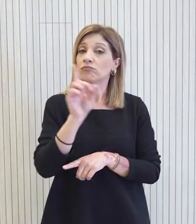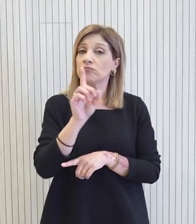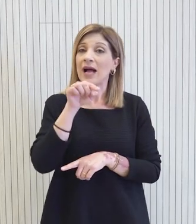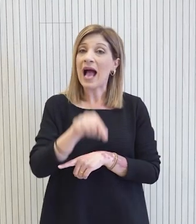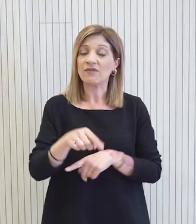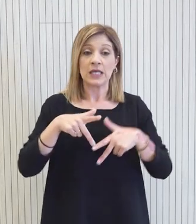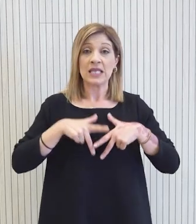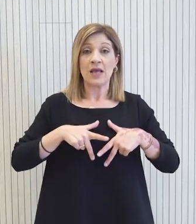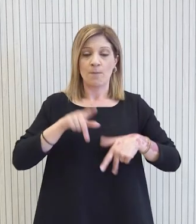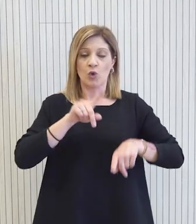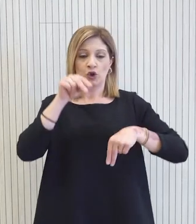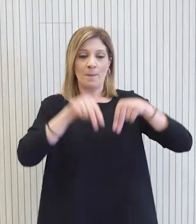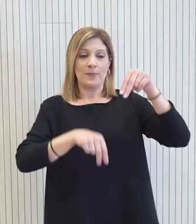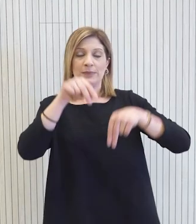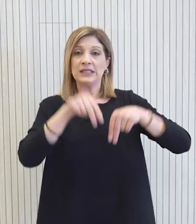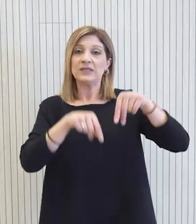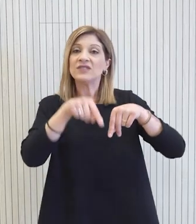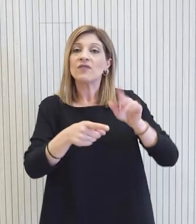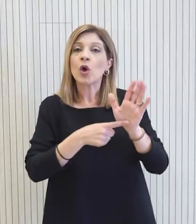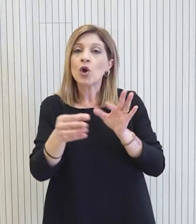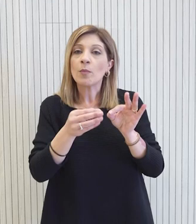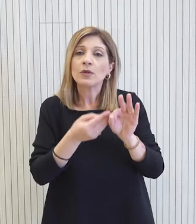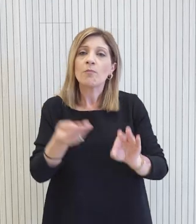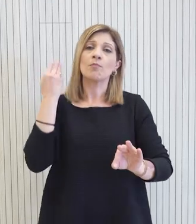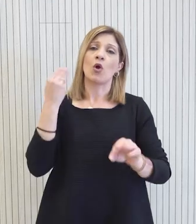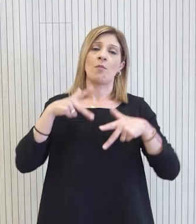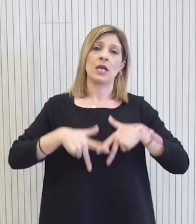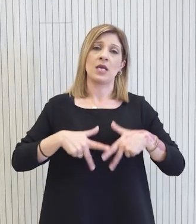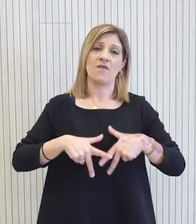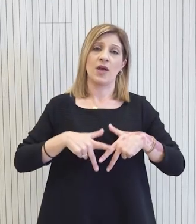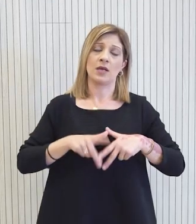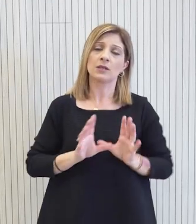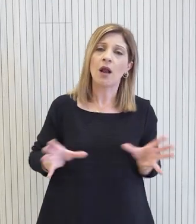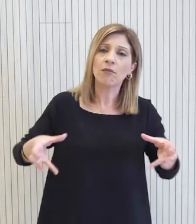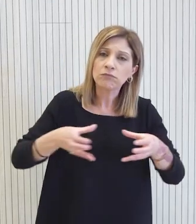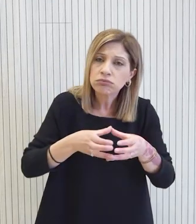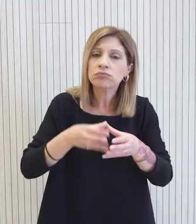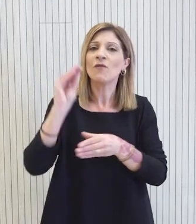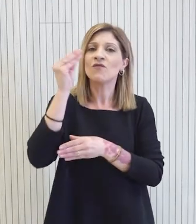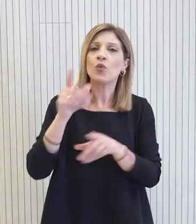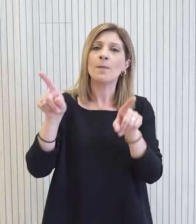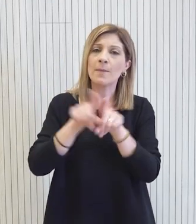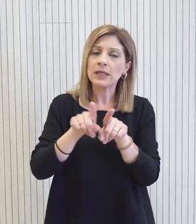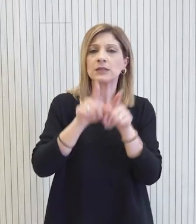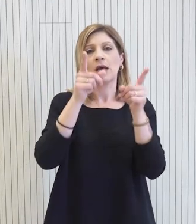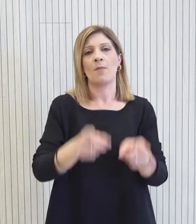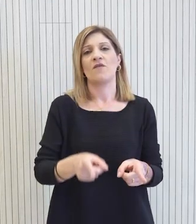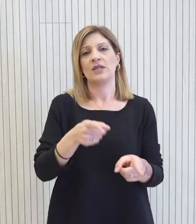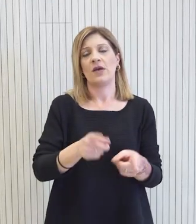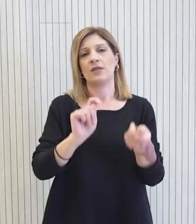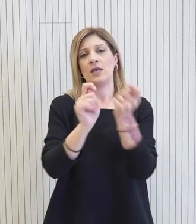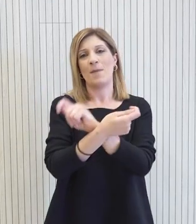αυτή η διακυβέρνηση η οποία προώθησε το νομοσχέδιο ήταν μέσα και από την συλλογική προσπάθεια της Βουλής των Αντιπροσώπων που καταλήξαμε σε αυτή τη